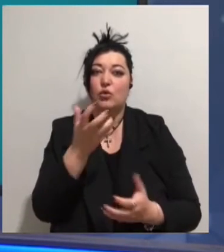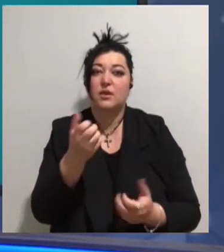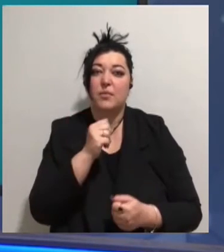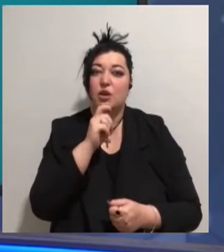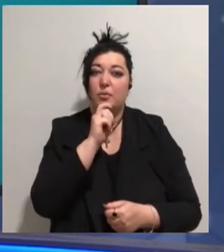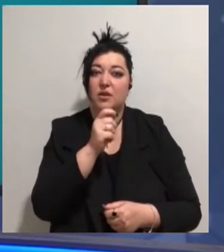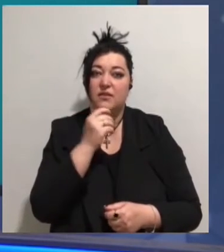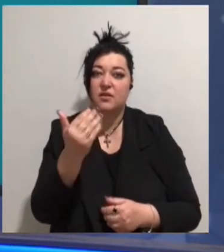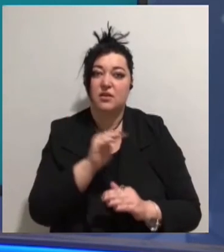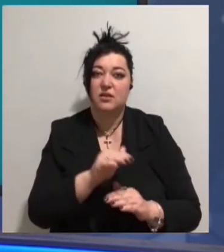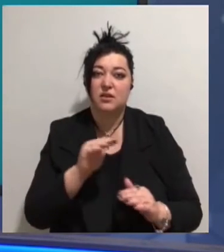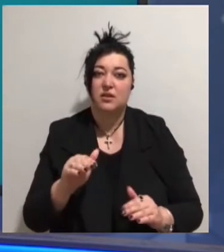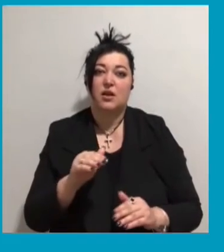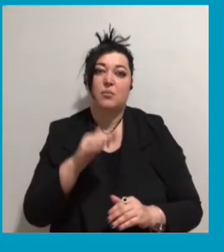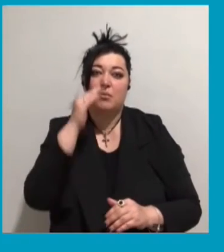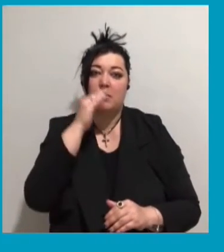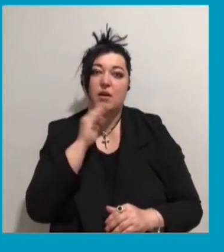або адвокатів з приводу події.